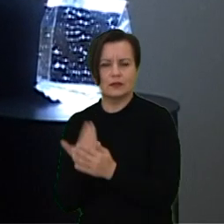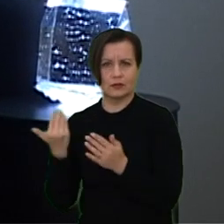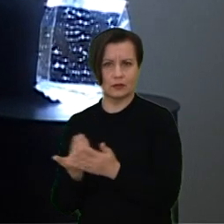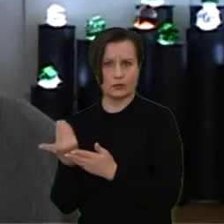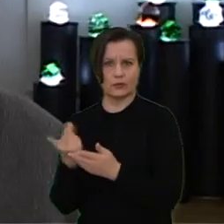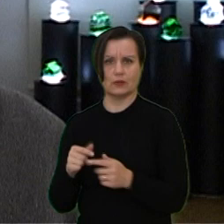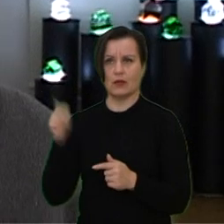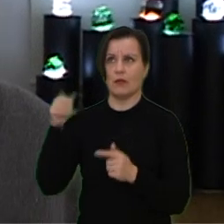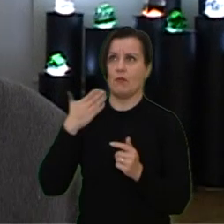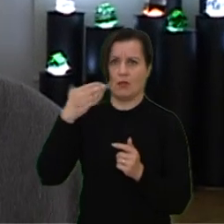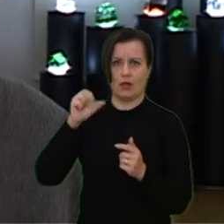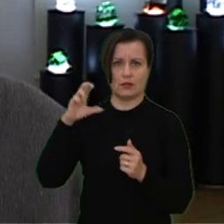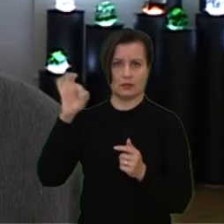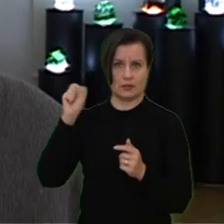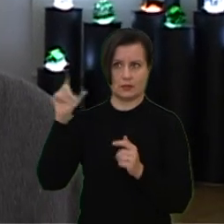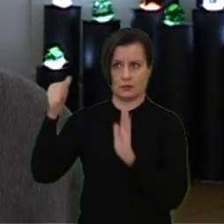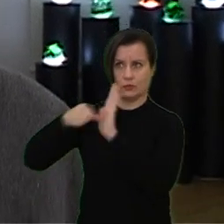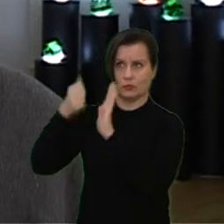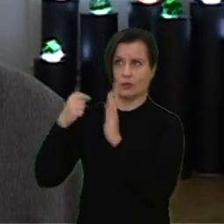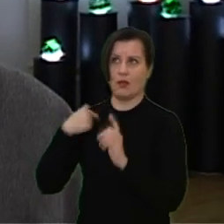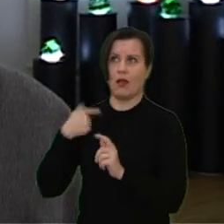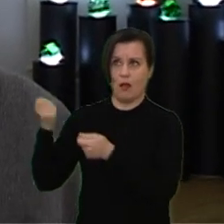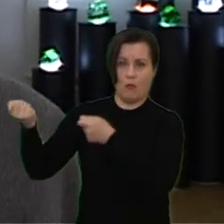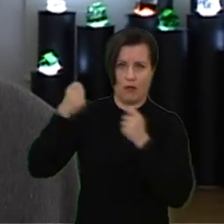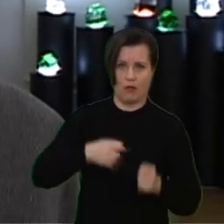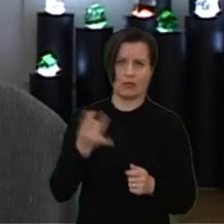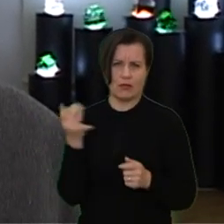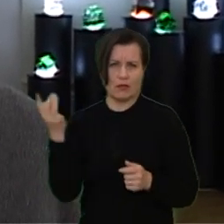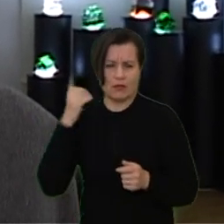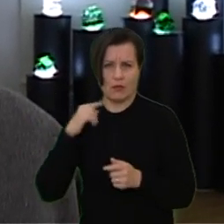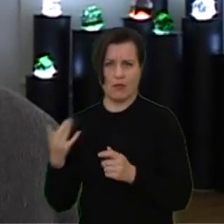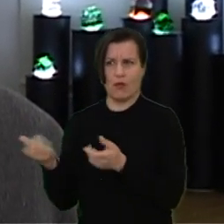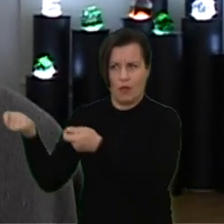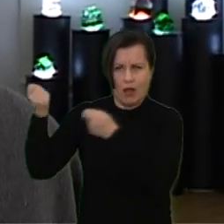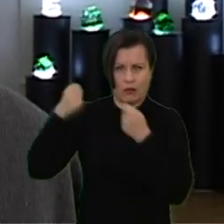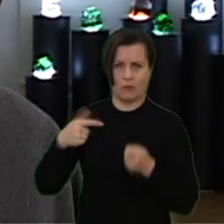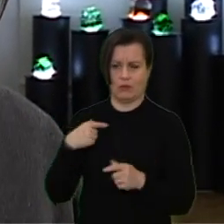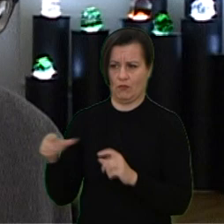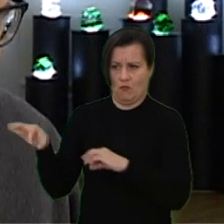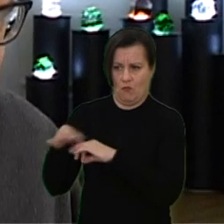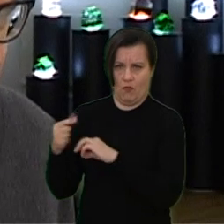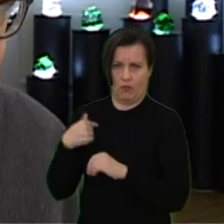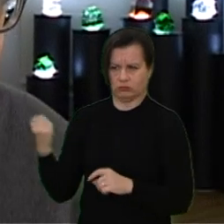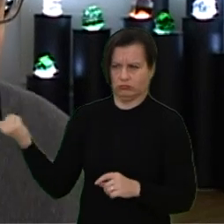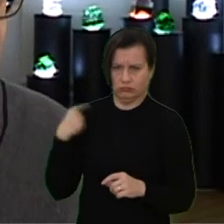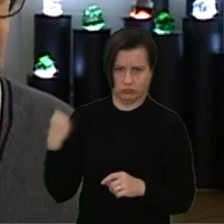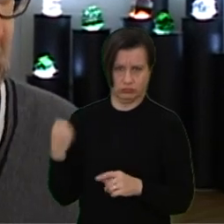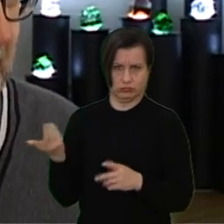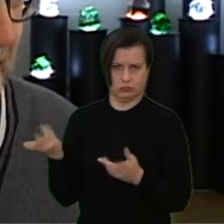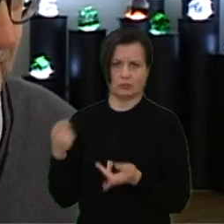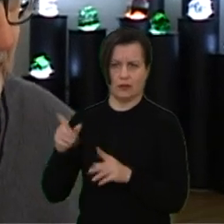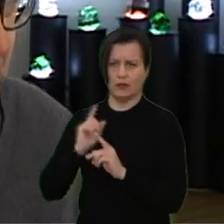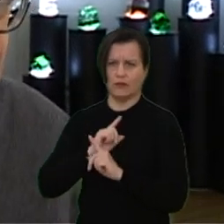kito. Į Marsą, tai aš ta skulptūras iš ten parsivežiu ir dar norėjau vežtis daugiau, bet paskui man žmona vieną kartą